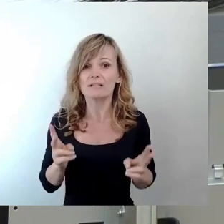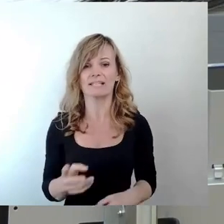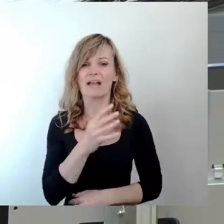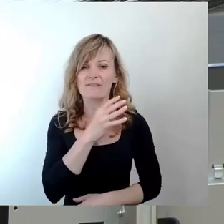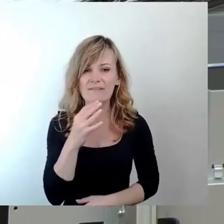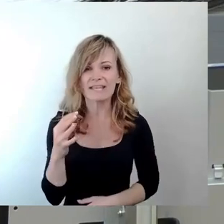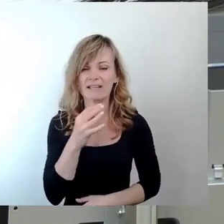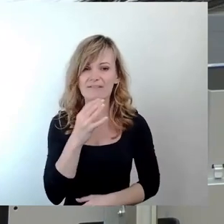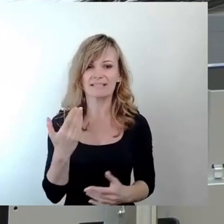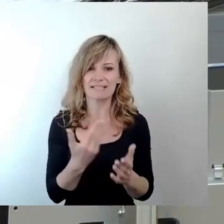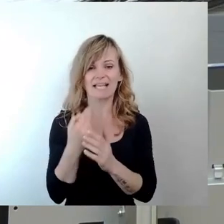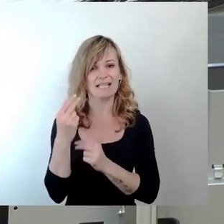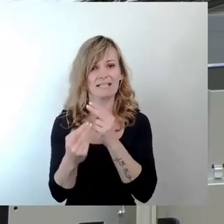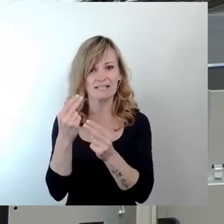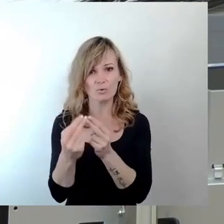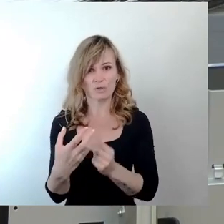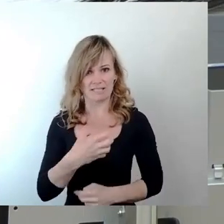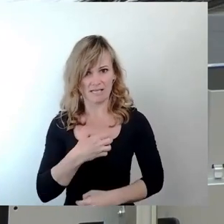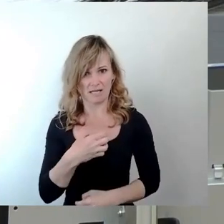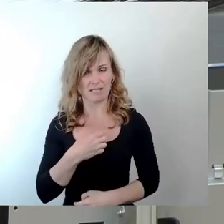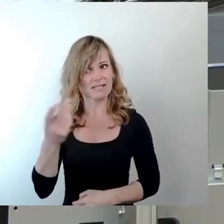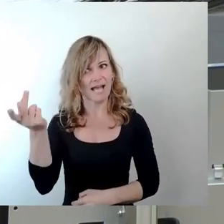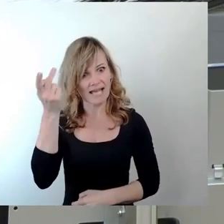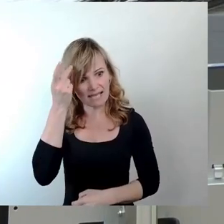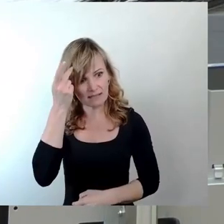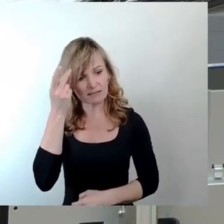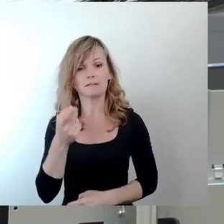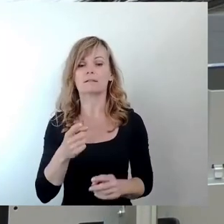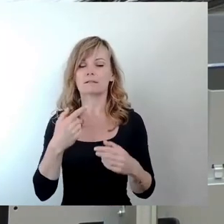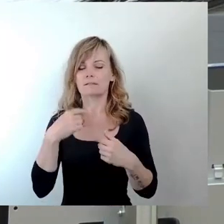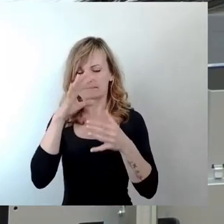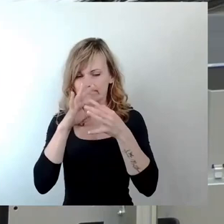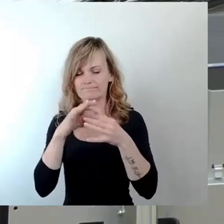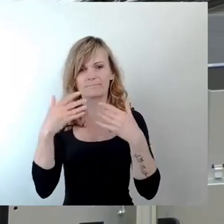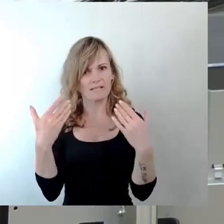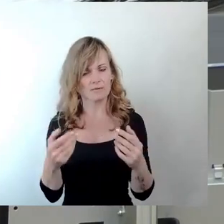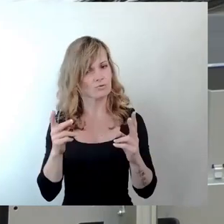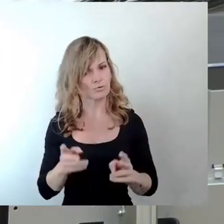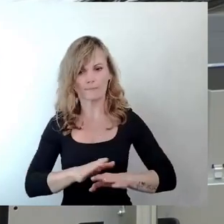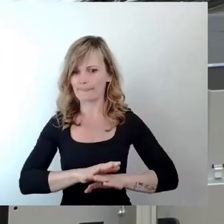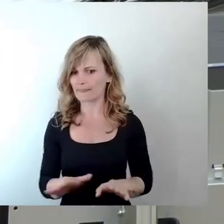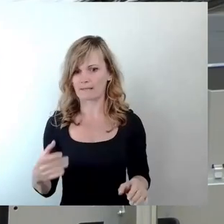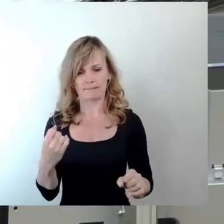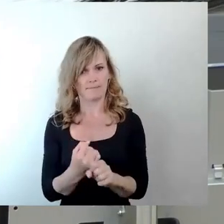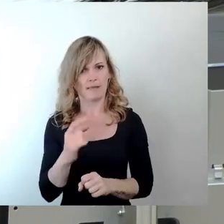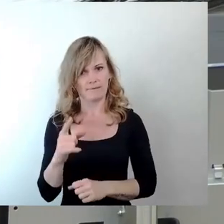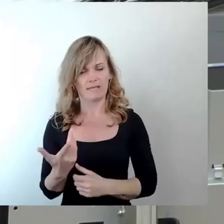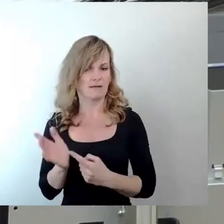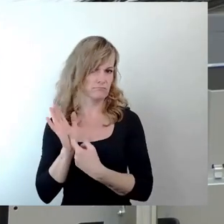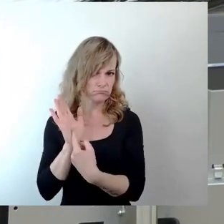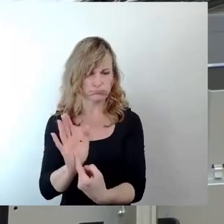Tradition in Dresden sozusagen erinnern, sich darauf besinnen und dass wir hier ein Zeichen für